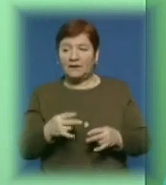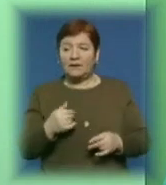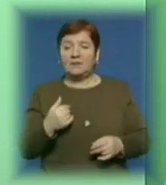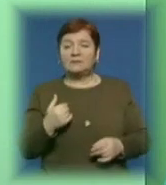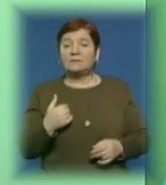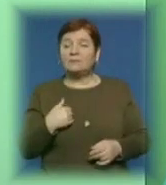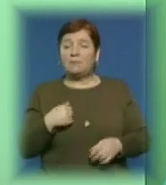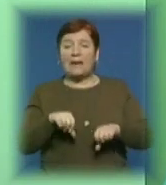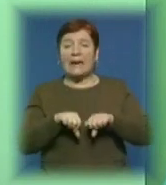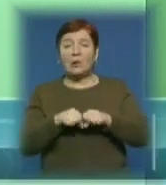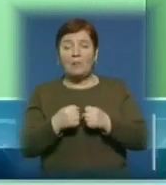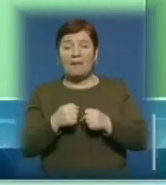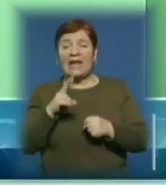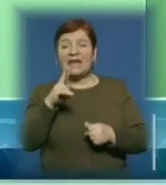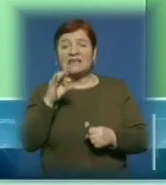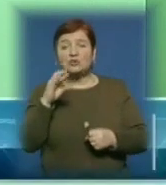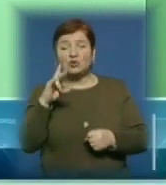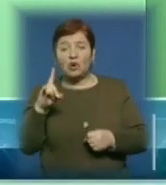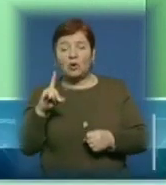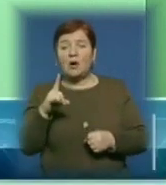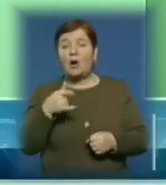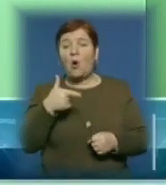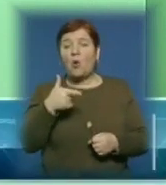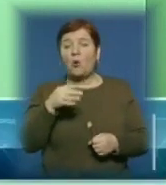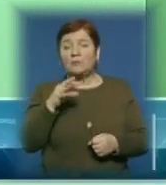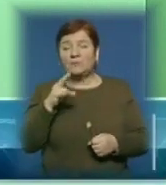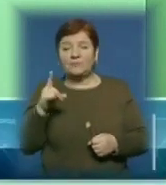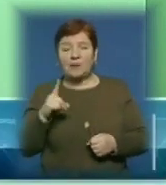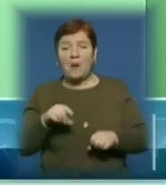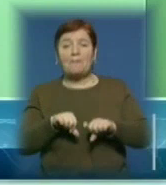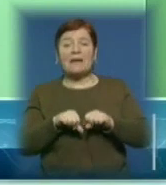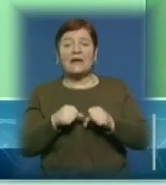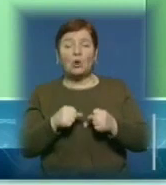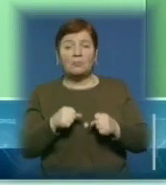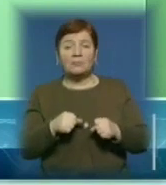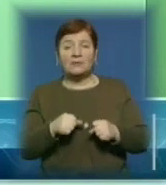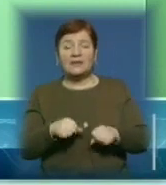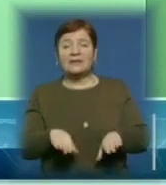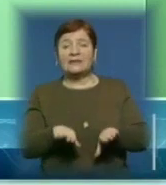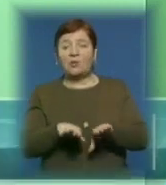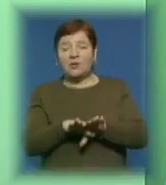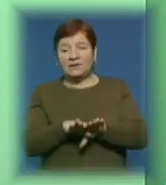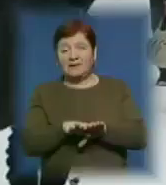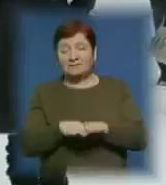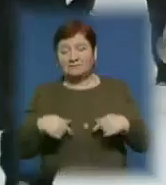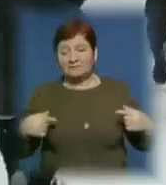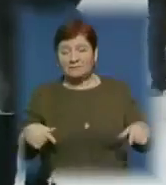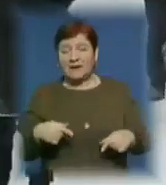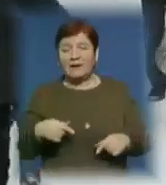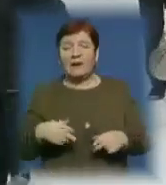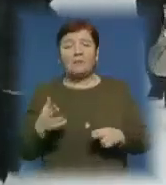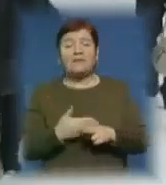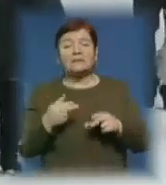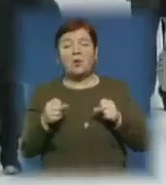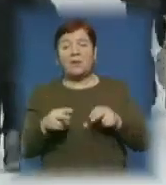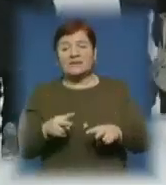'язок – переломи кістачок у мілково-ступневому суглобі і перелом у променево-запясному суглобі. Небезпека